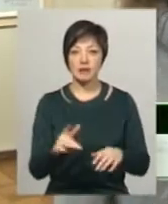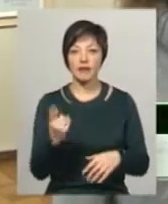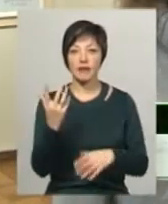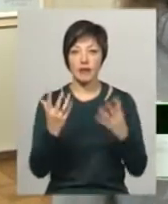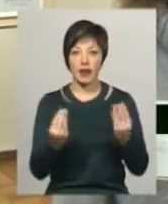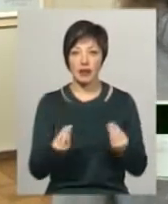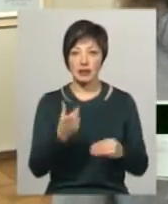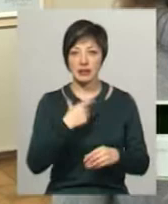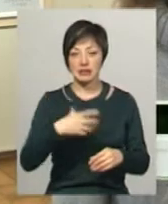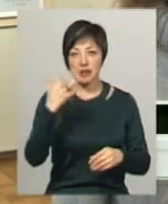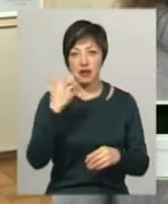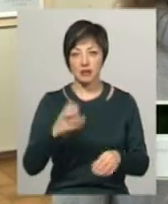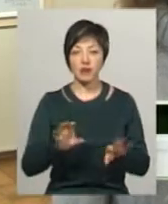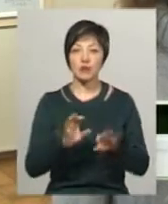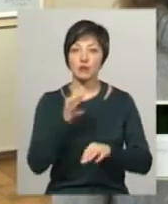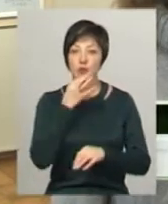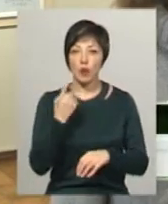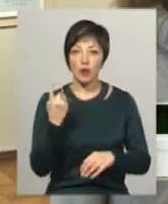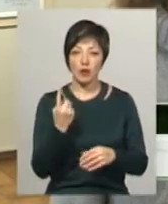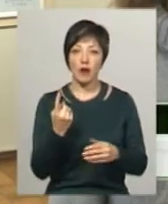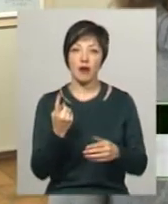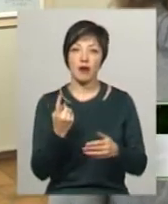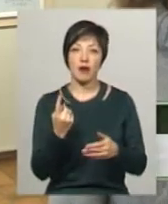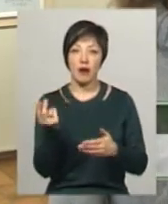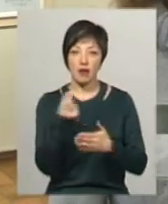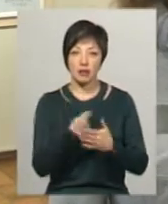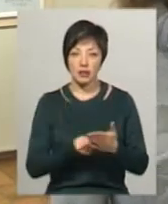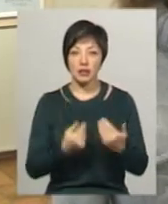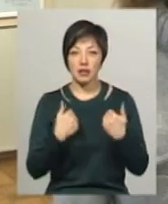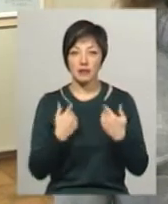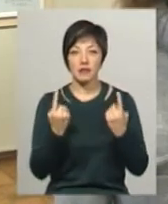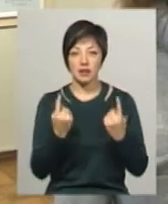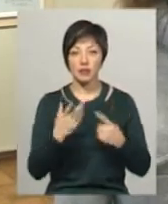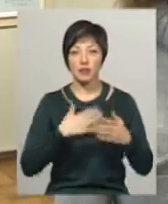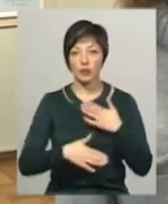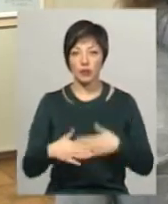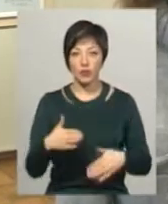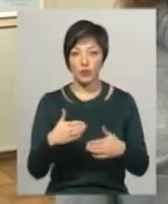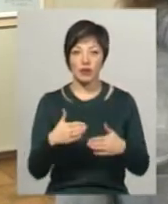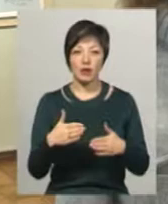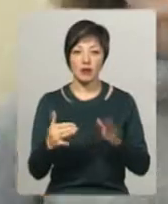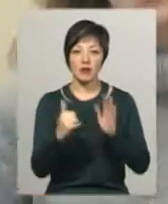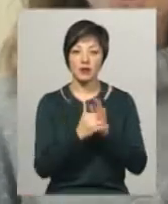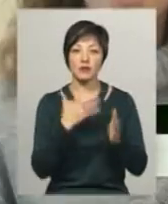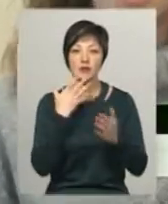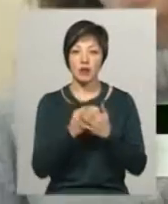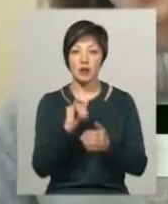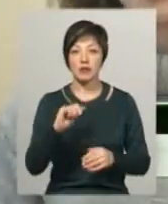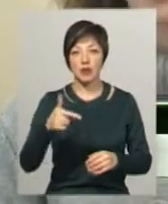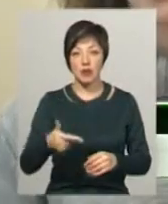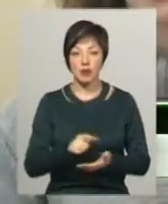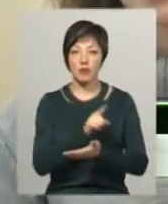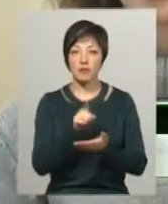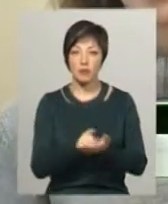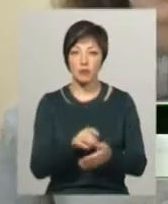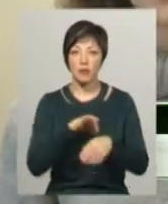селфі». Мені дуже сподобалася одна картина, і я її з великим задоволенням виставлю до свого інстаграму. Обов'язково, коли ще будуть